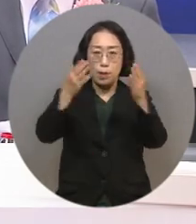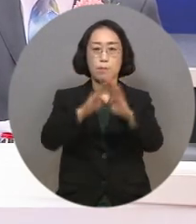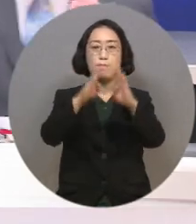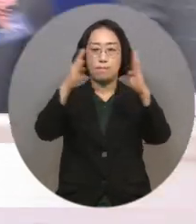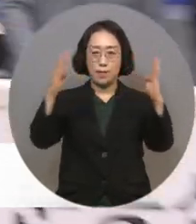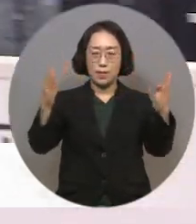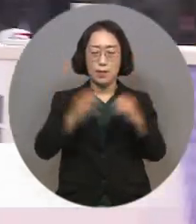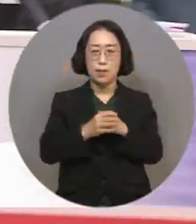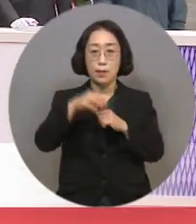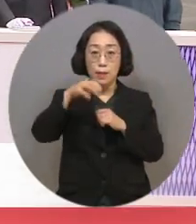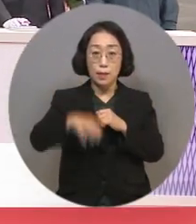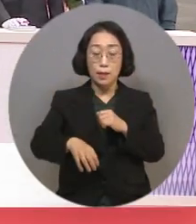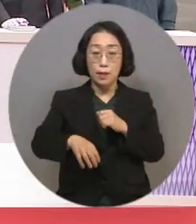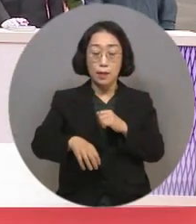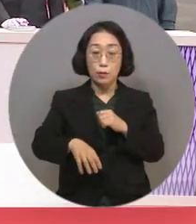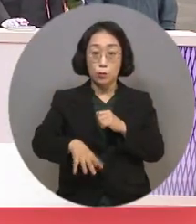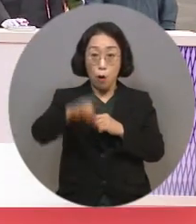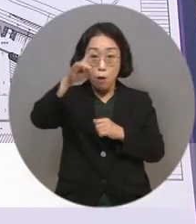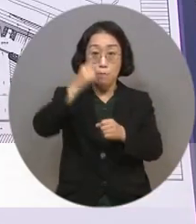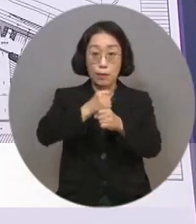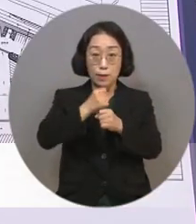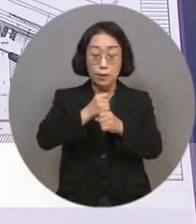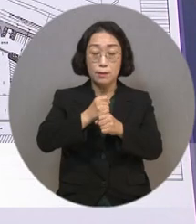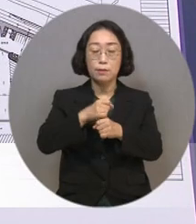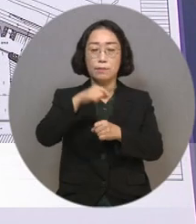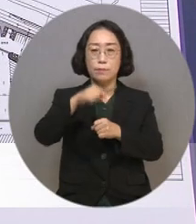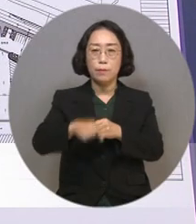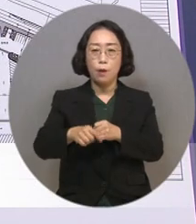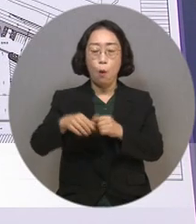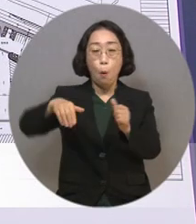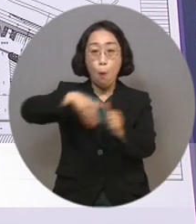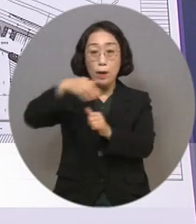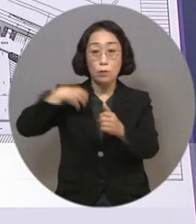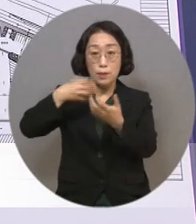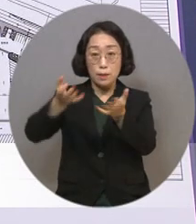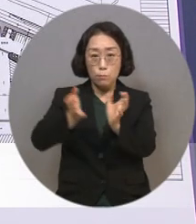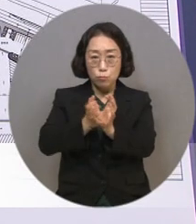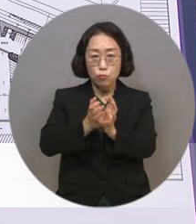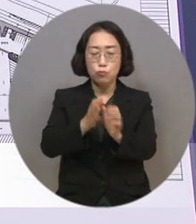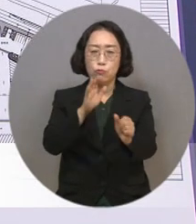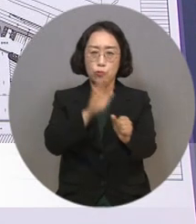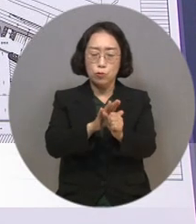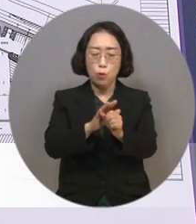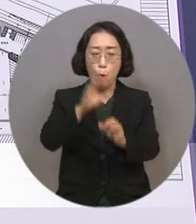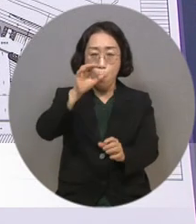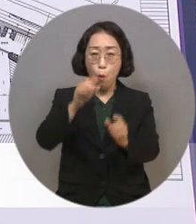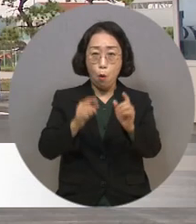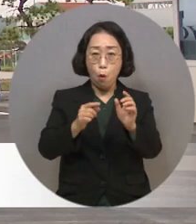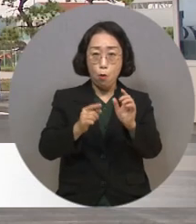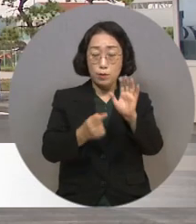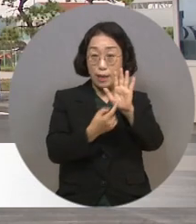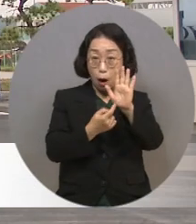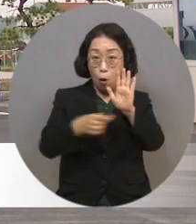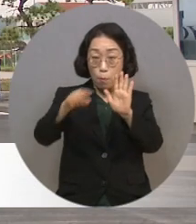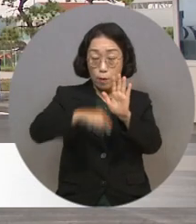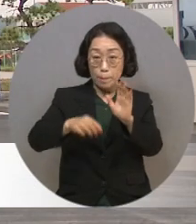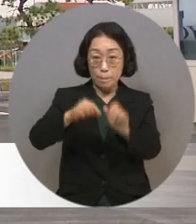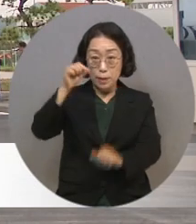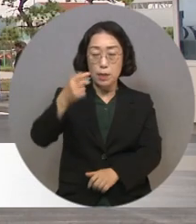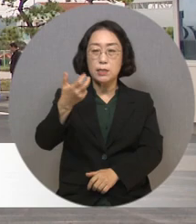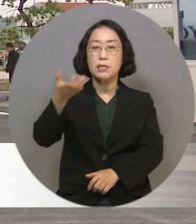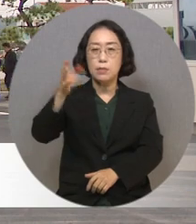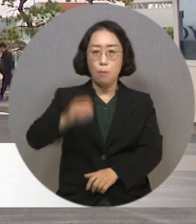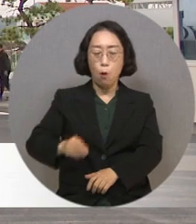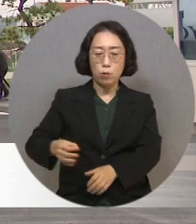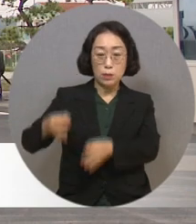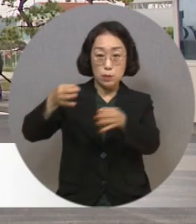광양초남 액화수소충전소는 환경부 수소충전소 설치 지원 공모사업에 선정돼 국비 70억 원을